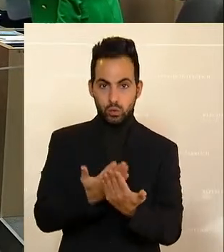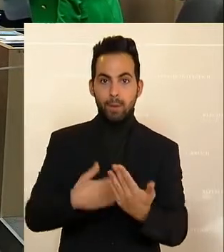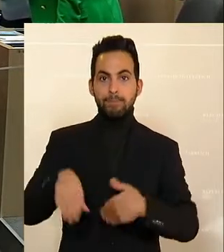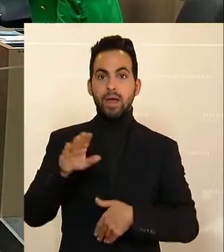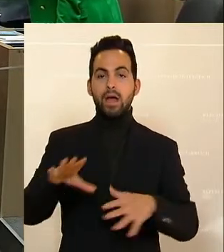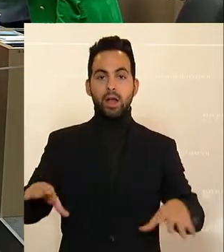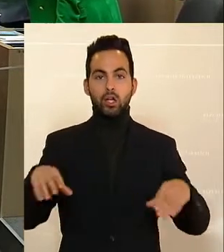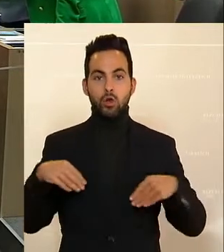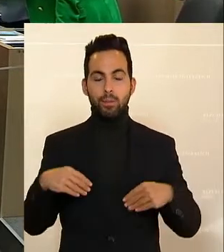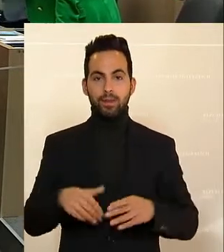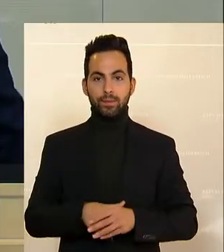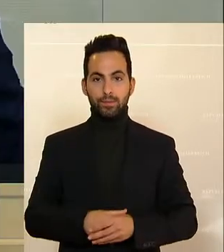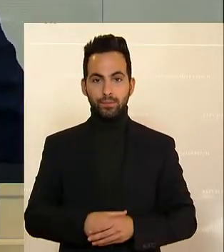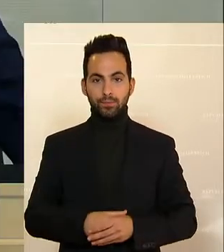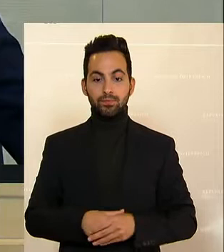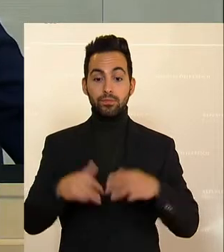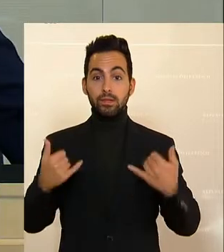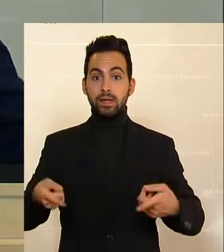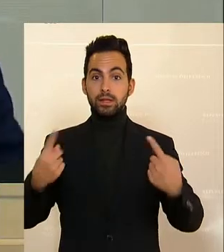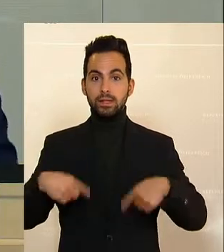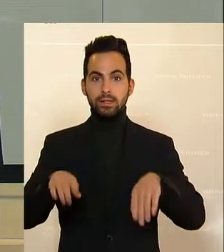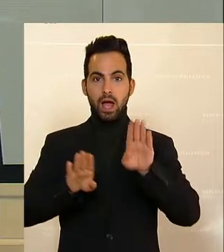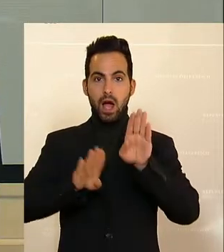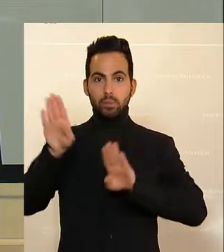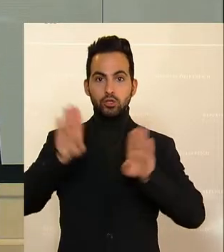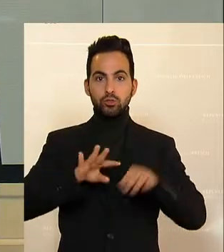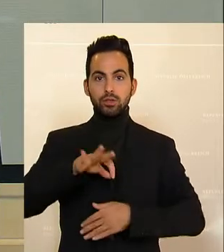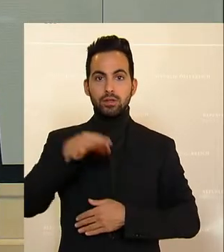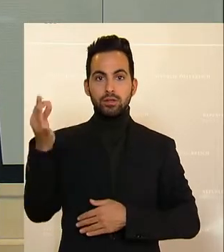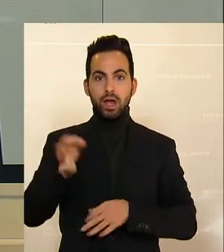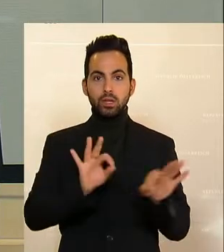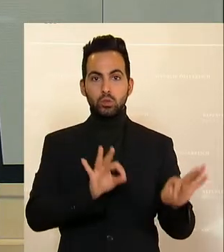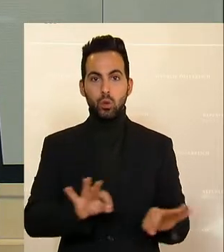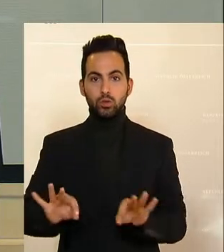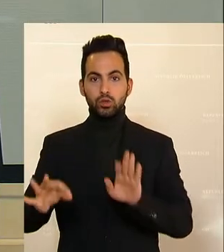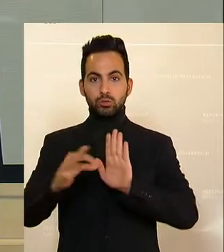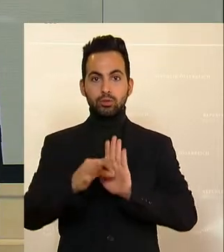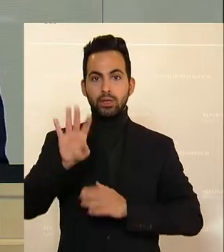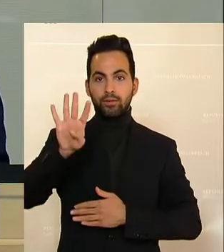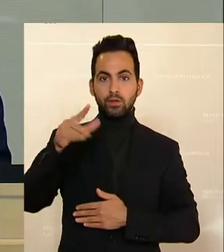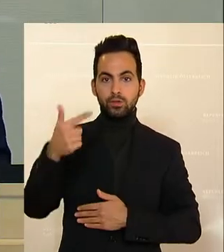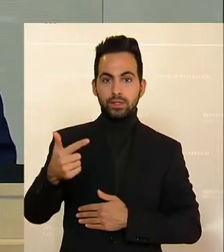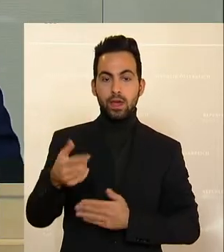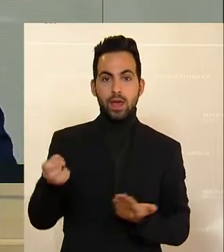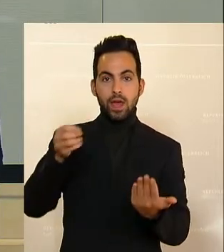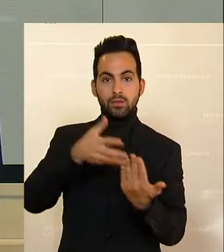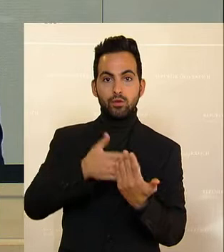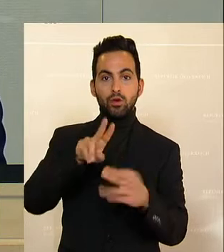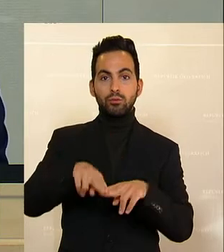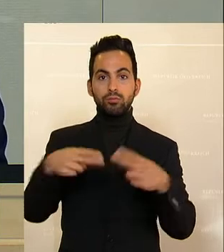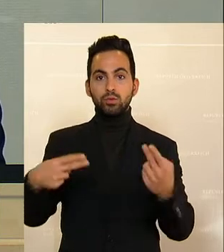Mehrheit angenommen. Wir gelangen zur Abstimmung über den Tagesordnungspunkt 24. Entwurf betreffen ein